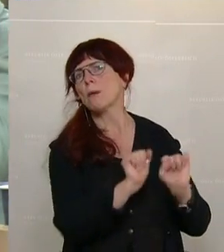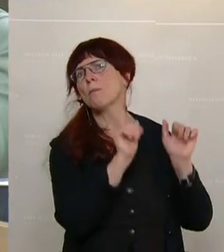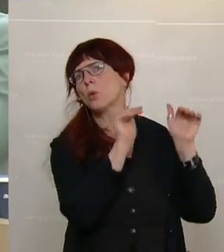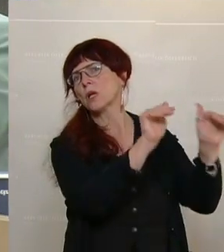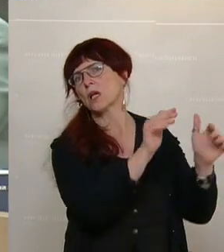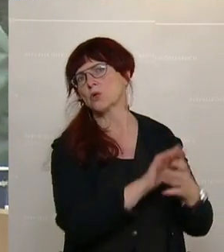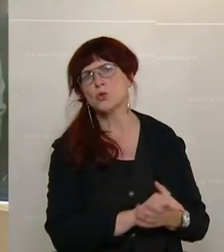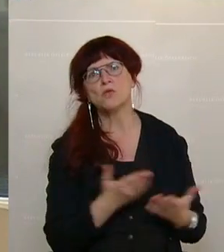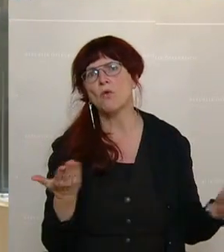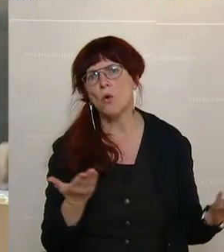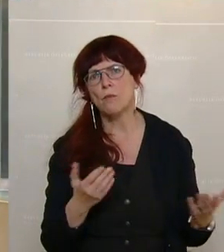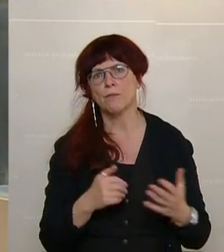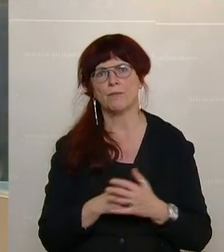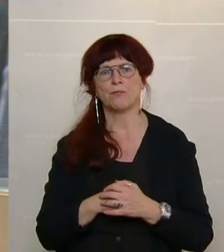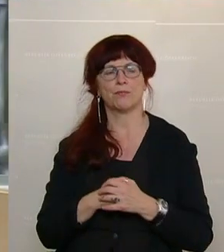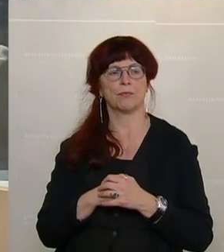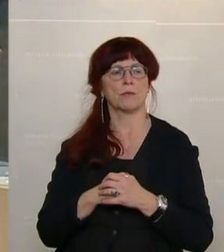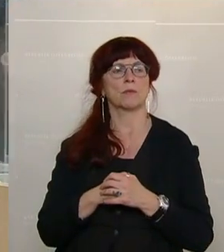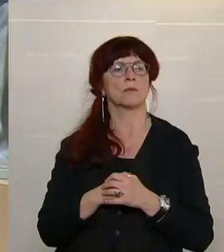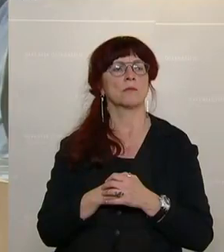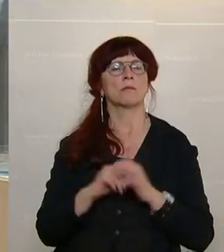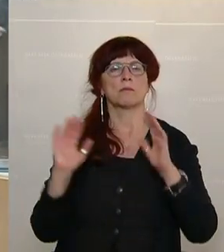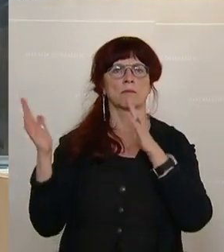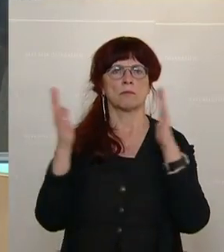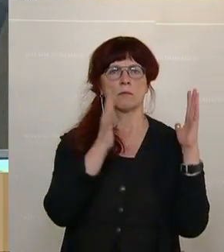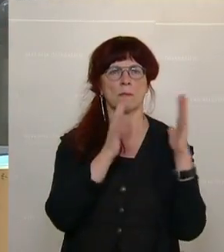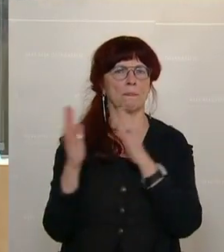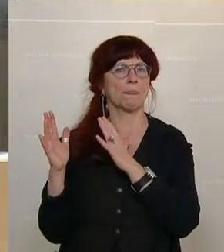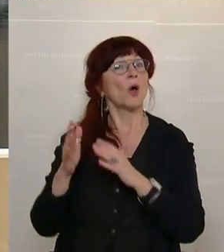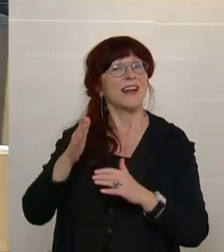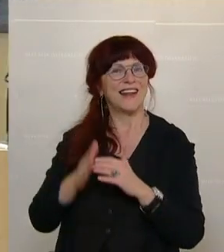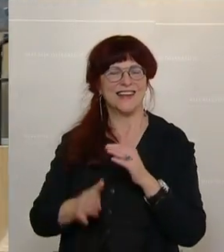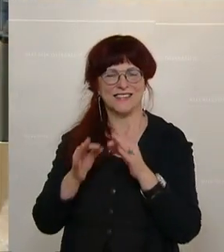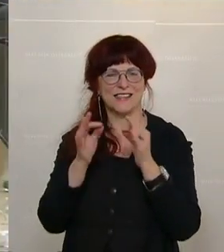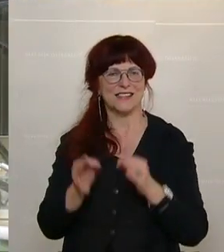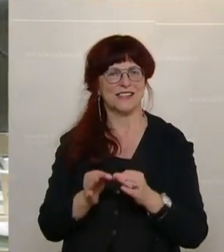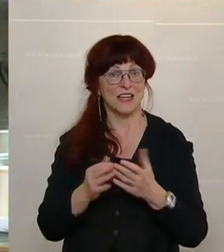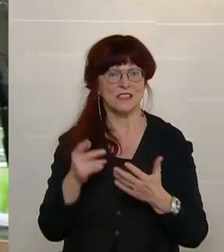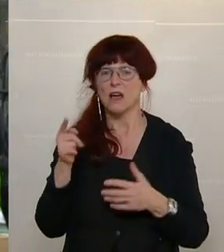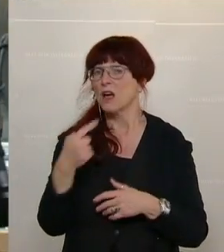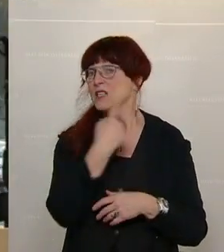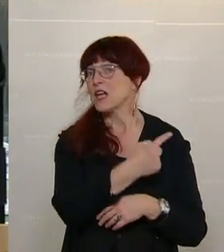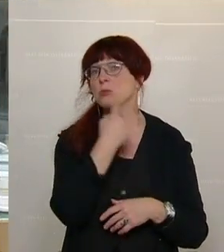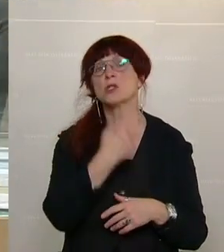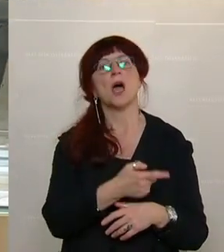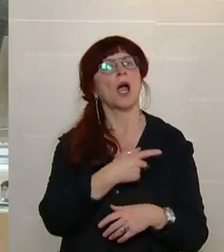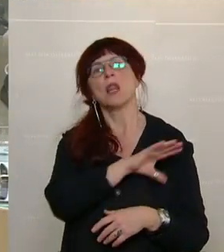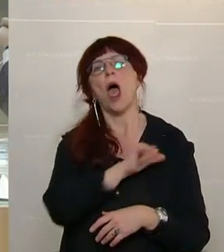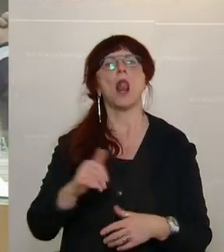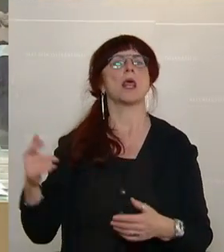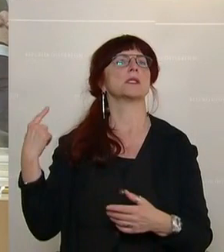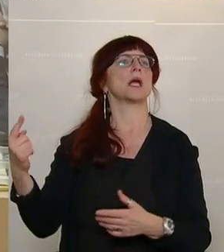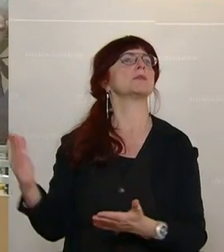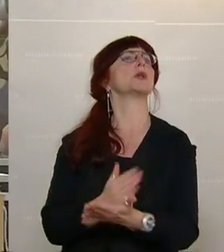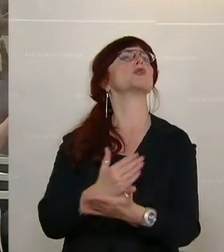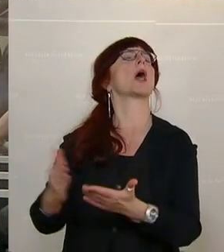Sie öffnen, und ich komme zum Schlusssatz, damit der Willkür Tür und Tor. Sie ermöglichen es,